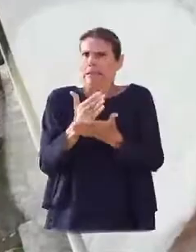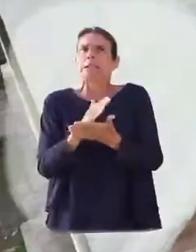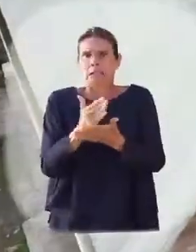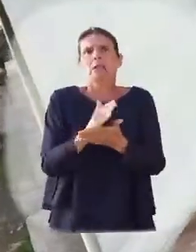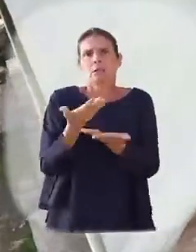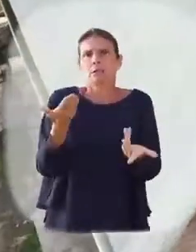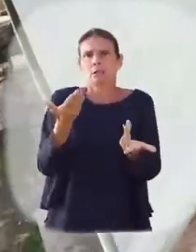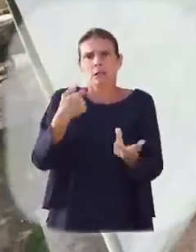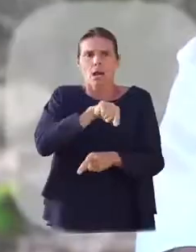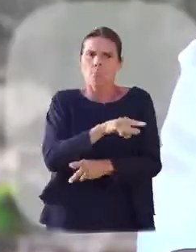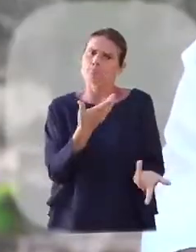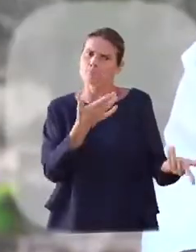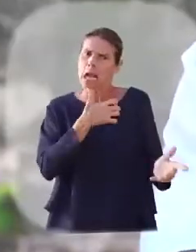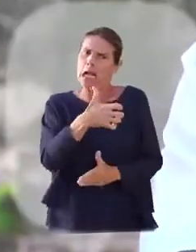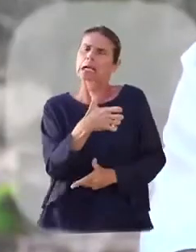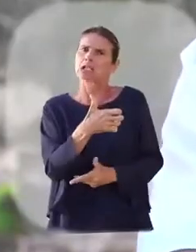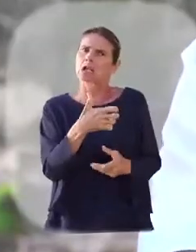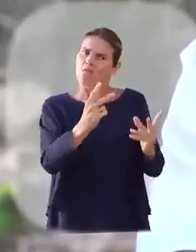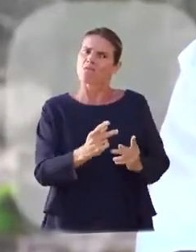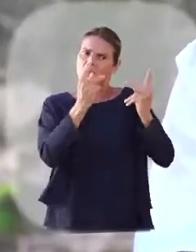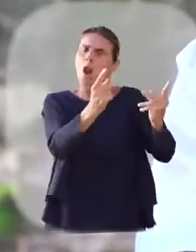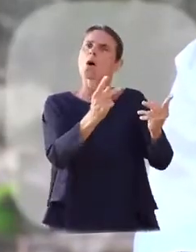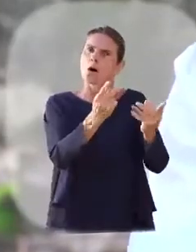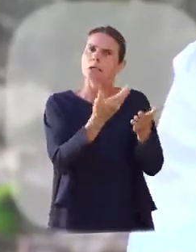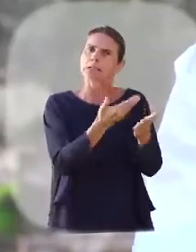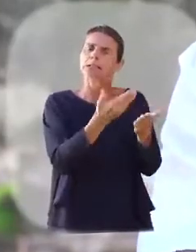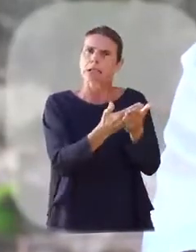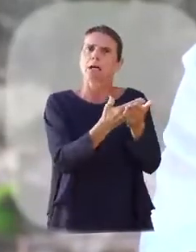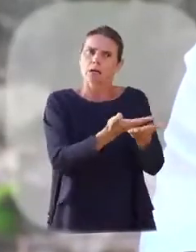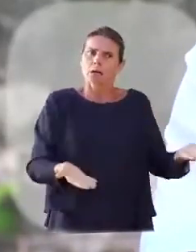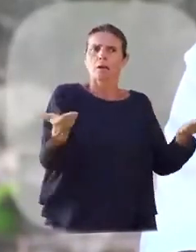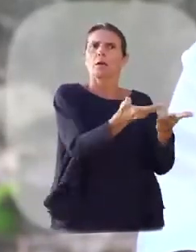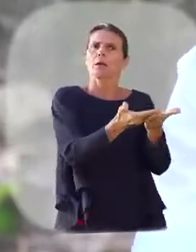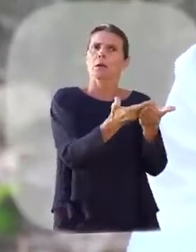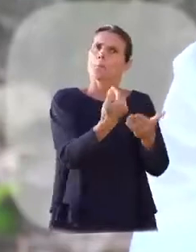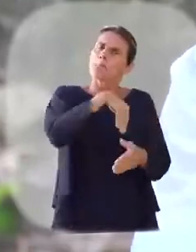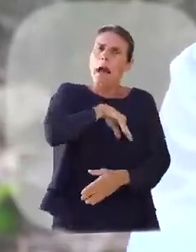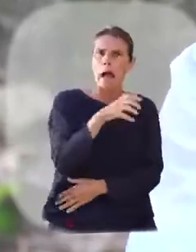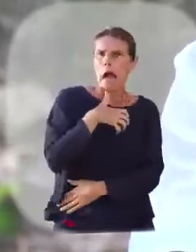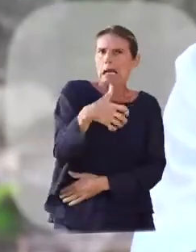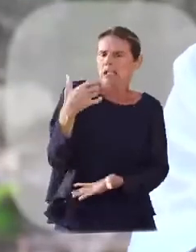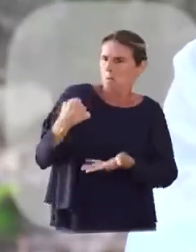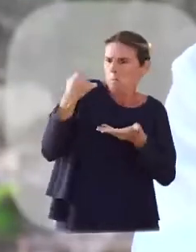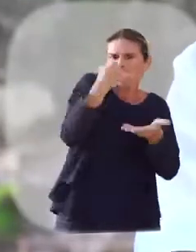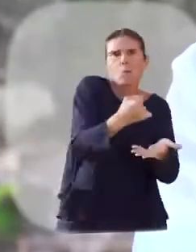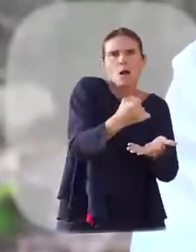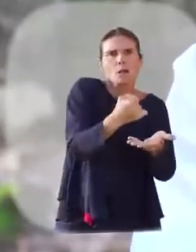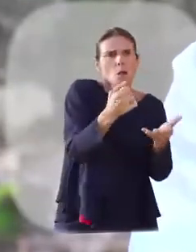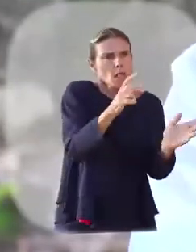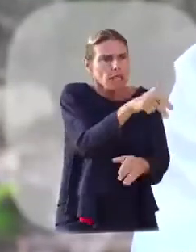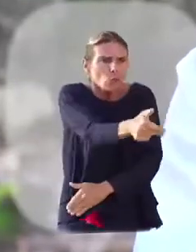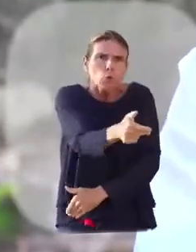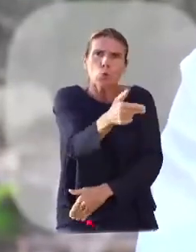devons plus que jamais compter sur nos propres sources avec en ligne de mire la valorisation de notre riche patrimoine tant